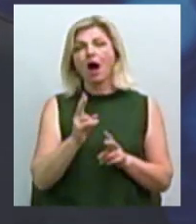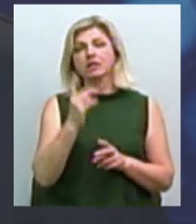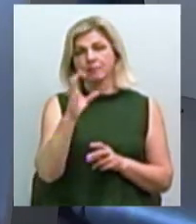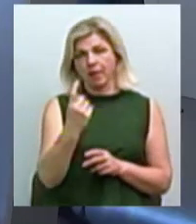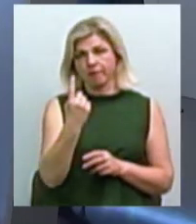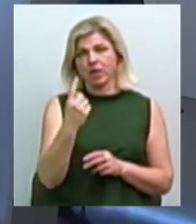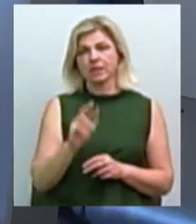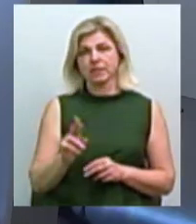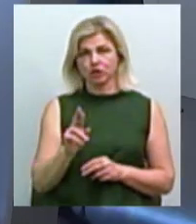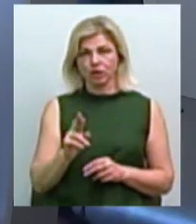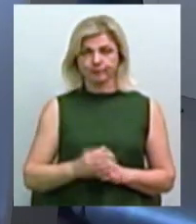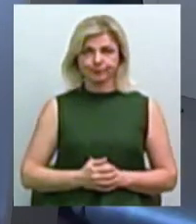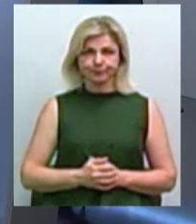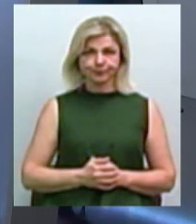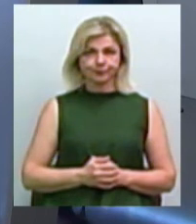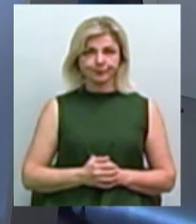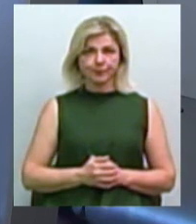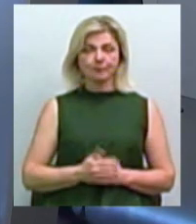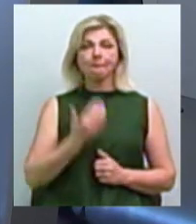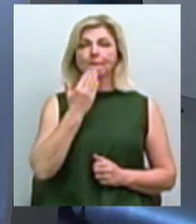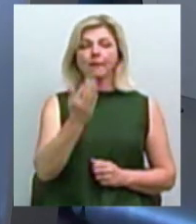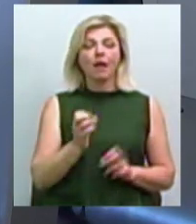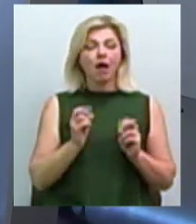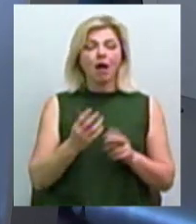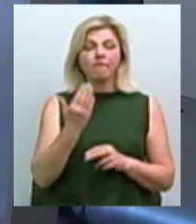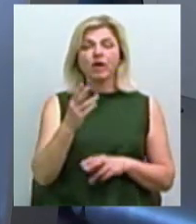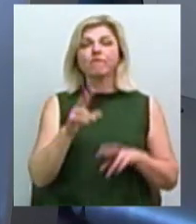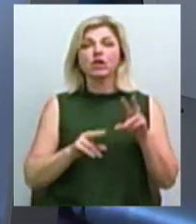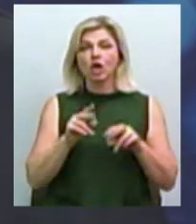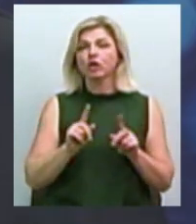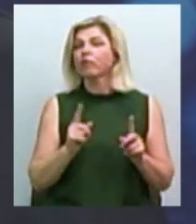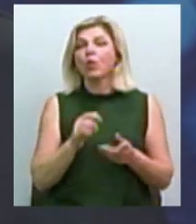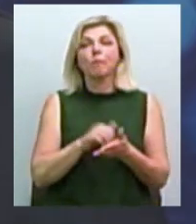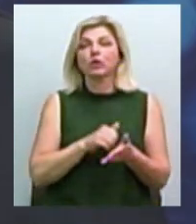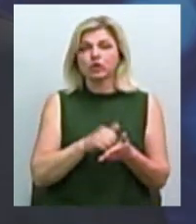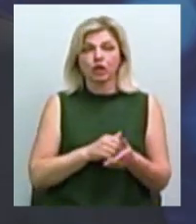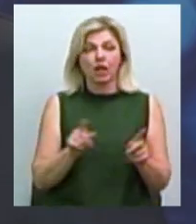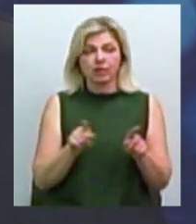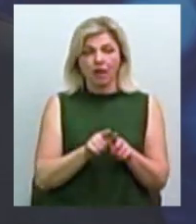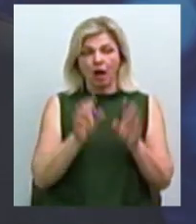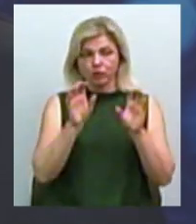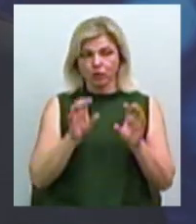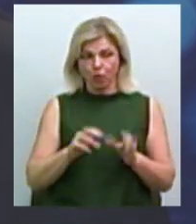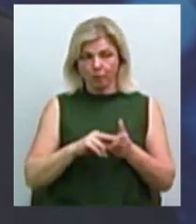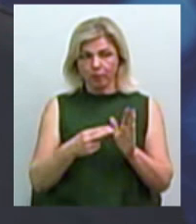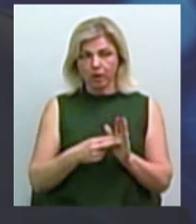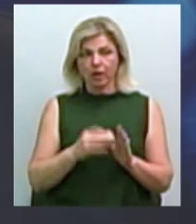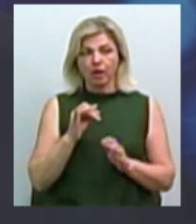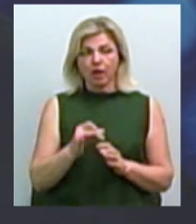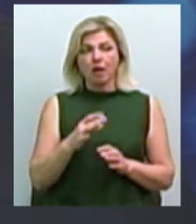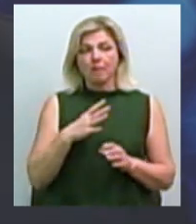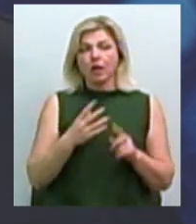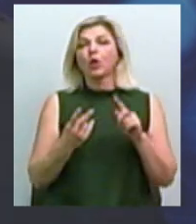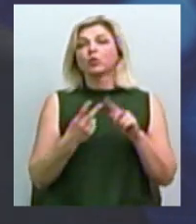вважаєте, в чому причини того, що з'явилися тільки законопроєкти, що за них вже проголосували в першому читанні, готові були в